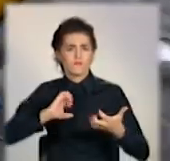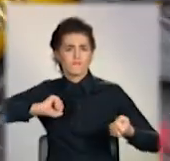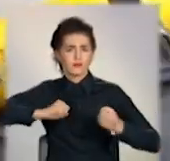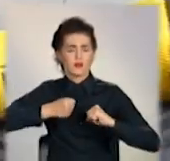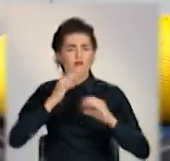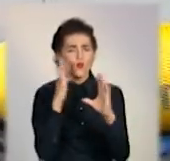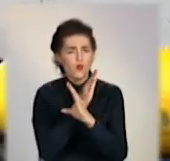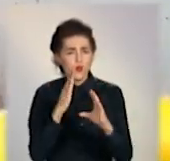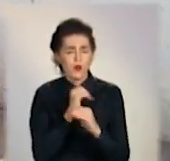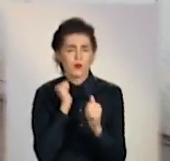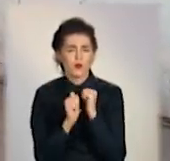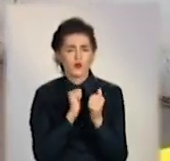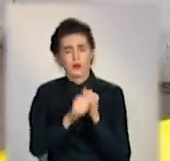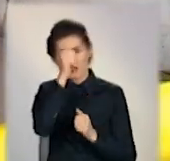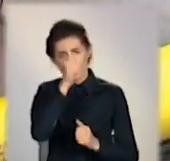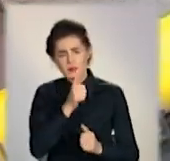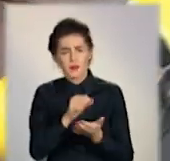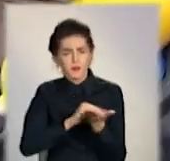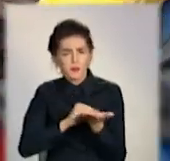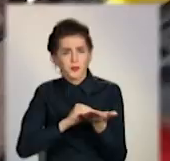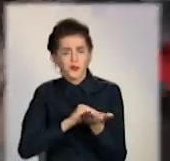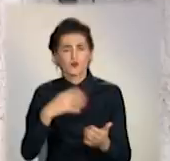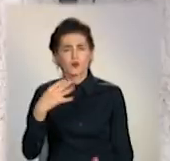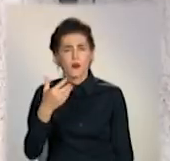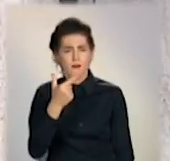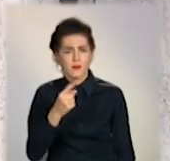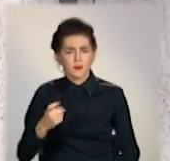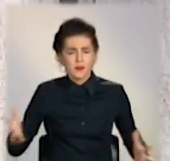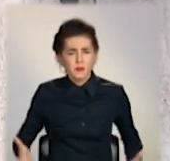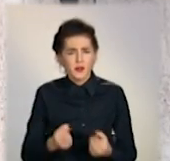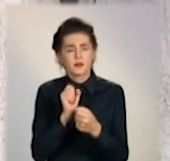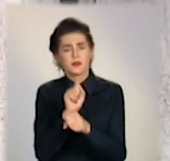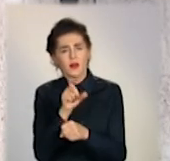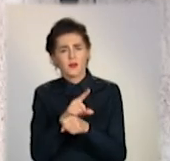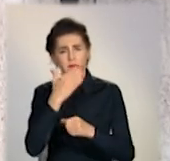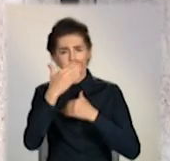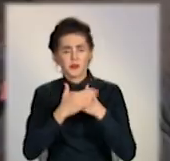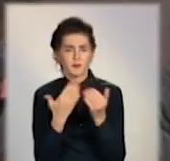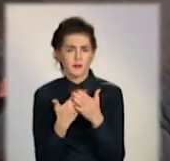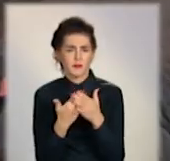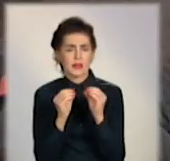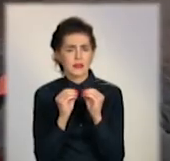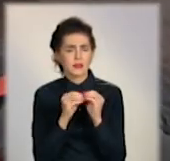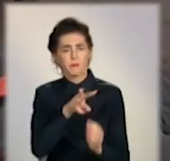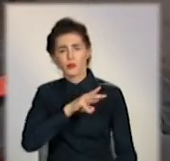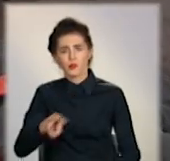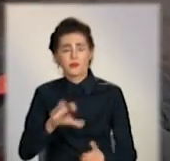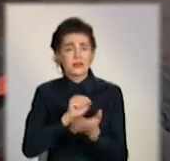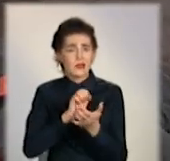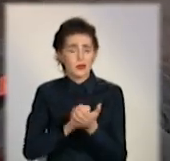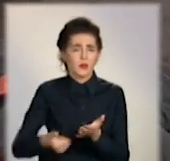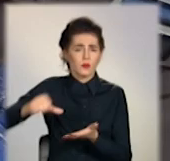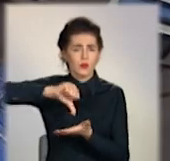Усього щомісяця тут тренуються 40 газорятувальників. На виконання завдання приблизно 10 хвилин. Заняття проходять в